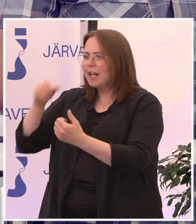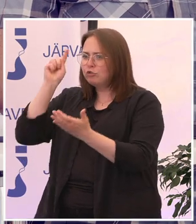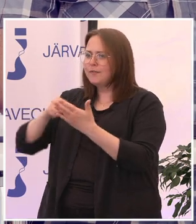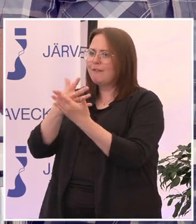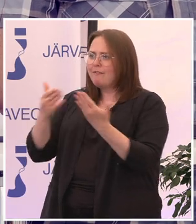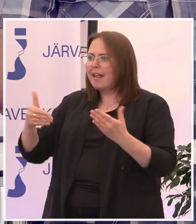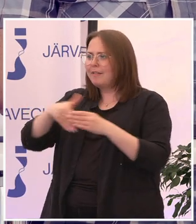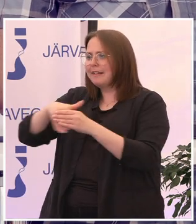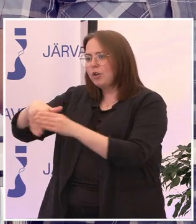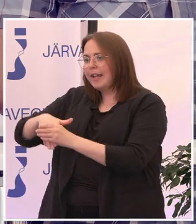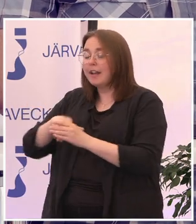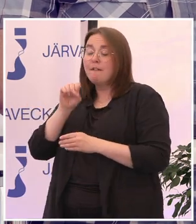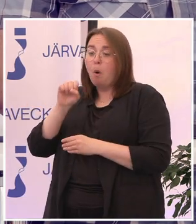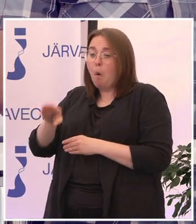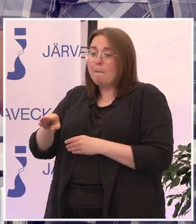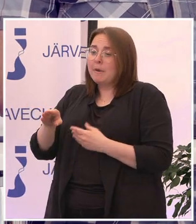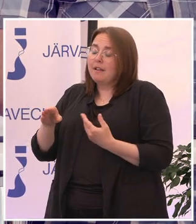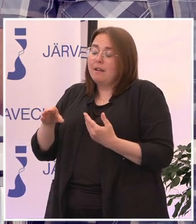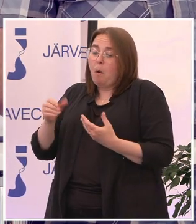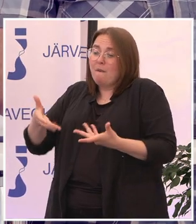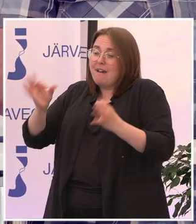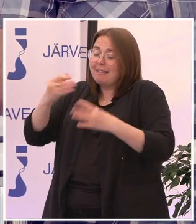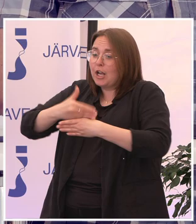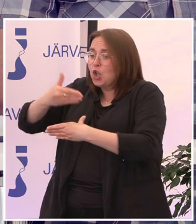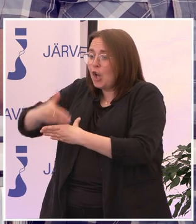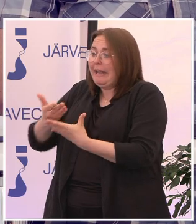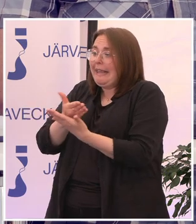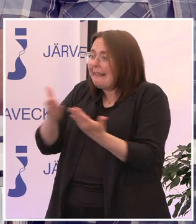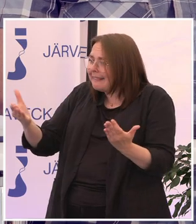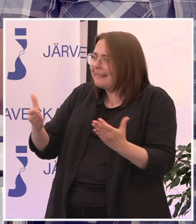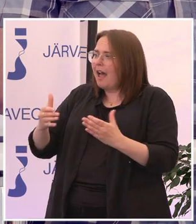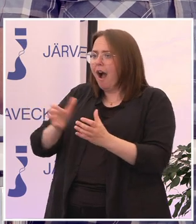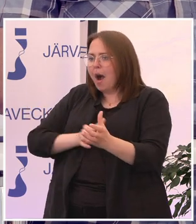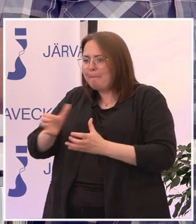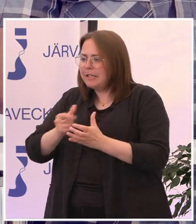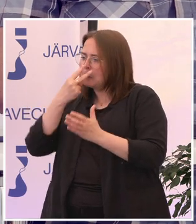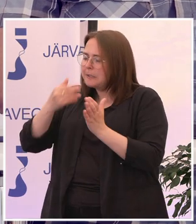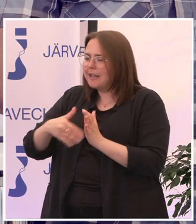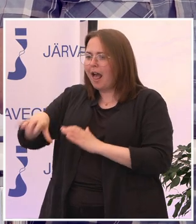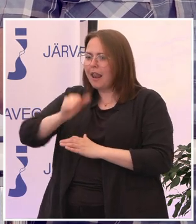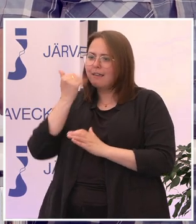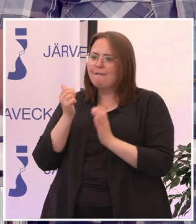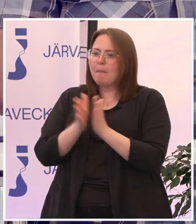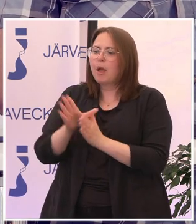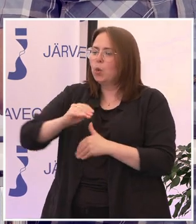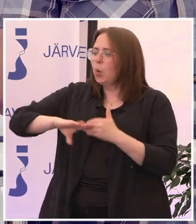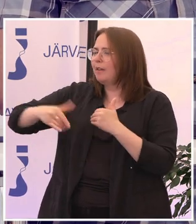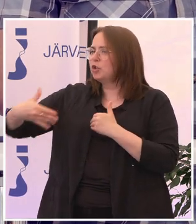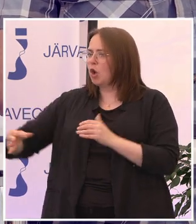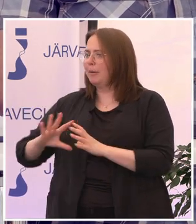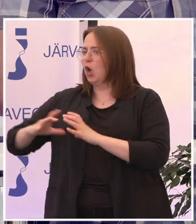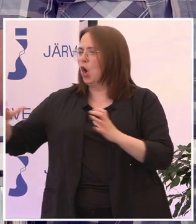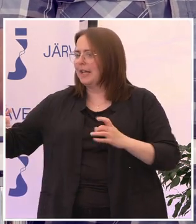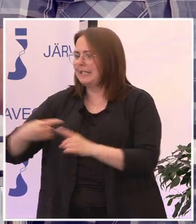bli inkluderade. För om offentliga aktörer inte vidtar åtgärder, då kommer utanförskapet att växa.